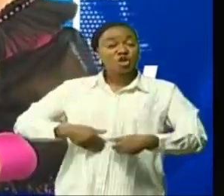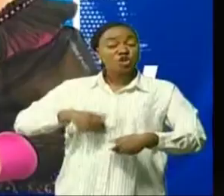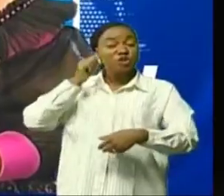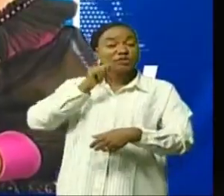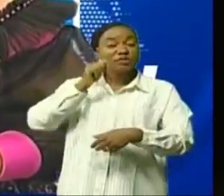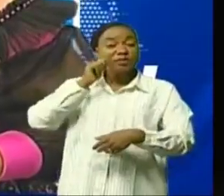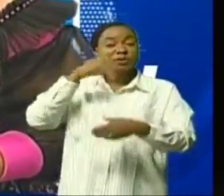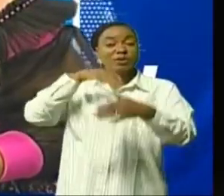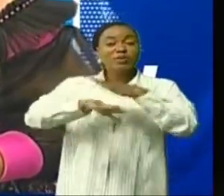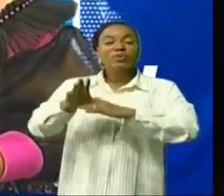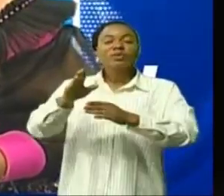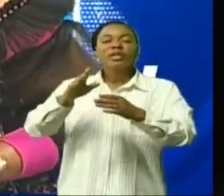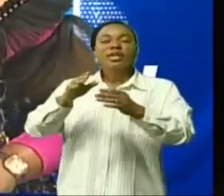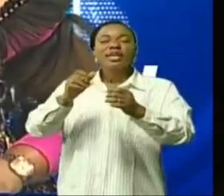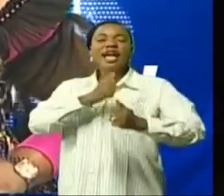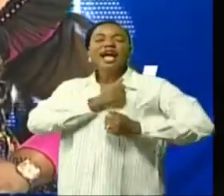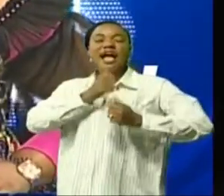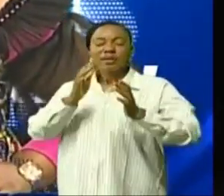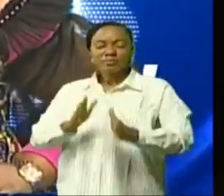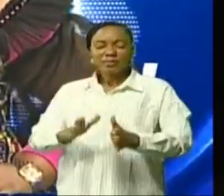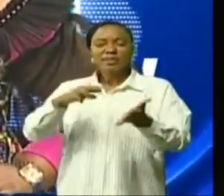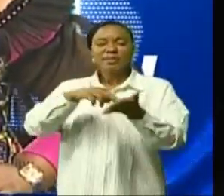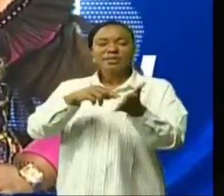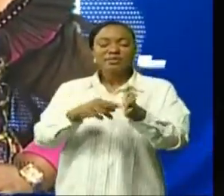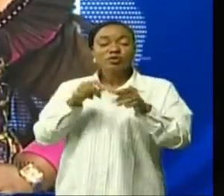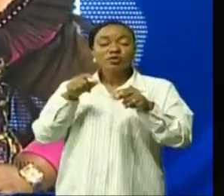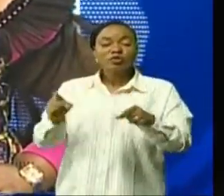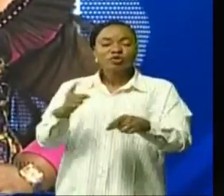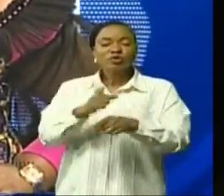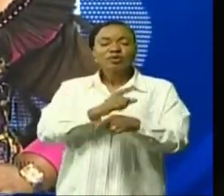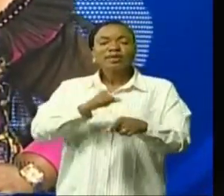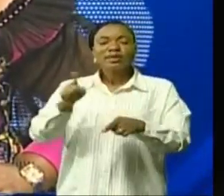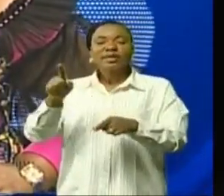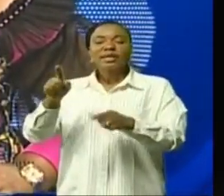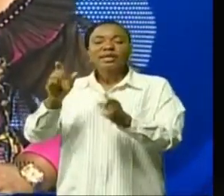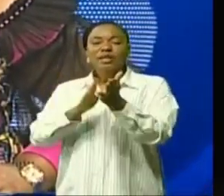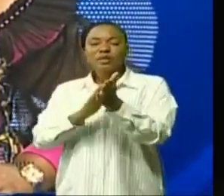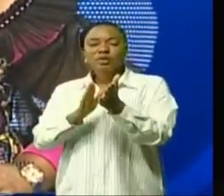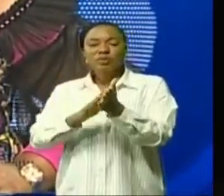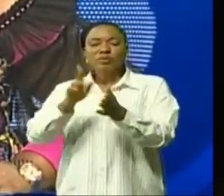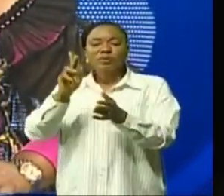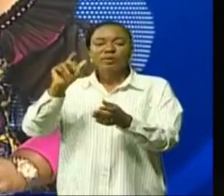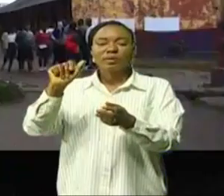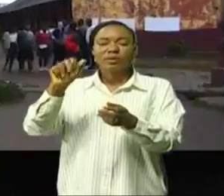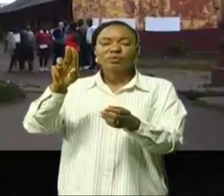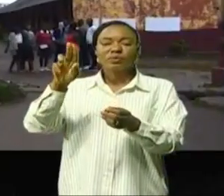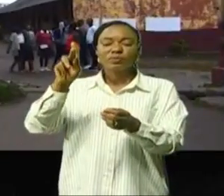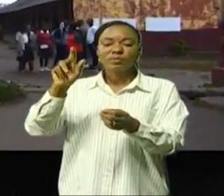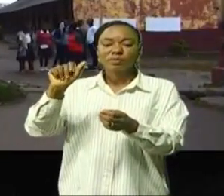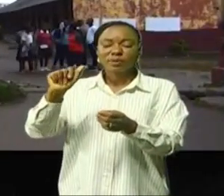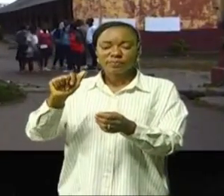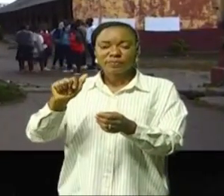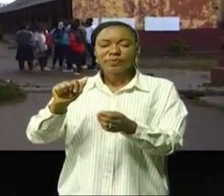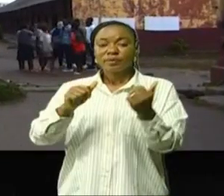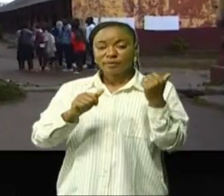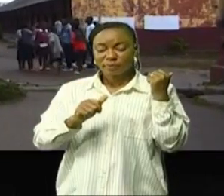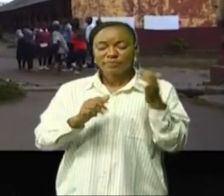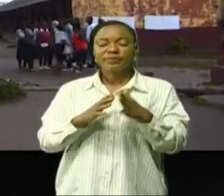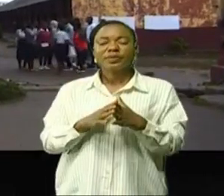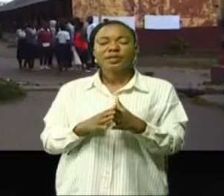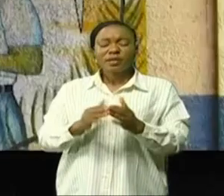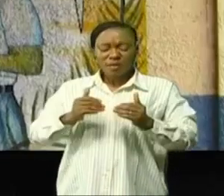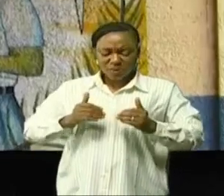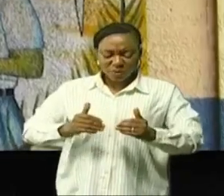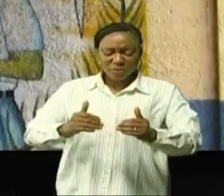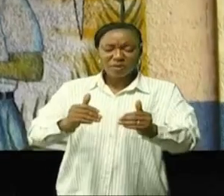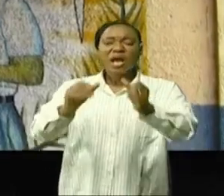Elles ont été cette fois-ci dans une école de Kauka. Christine Lenzo et Simon Kankolongo. Poursuivant la sensibilisation dans